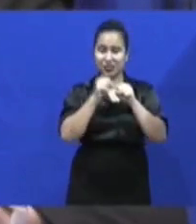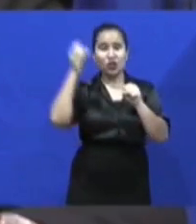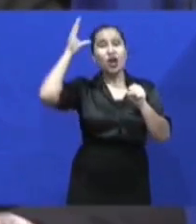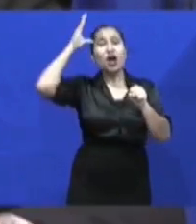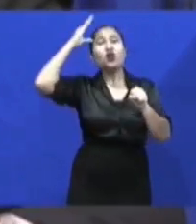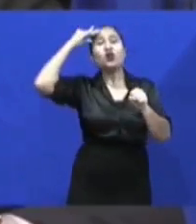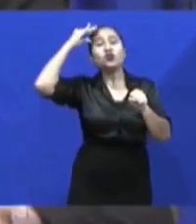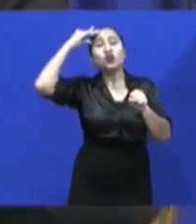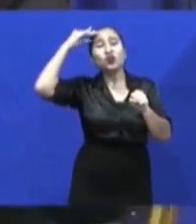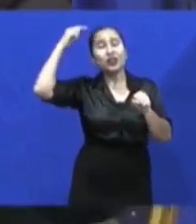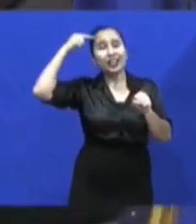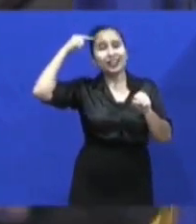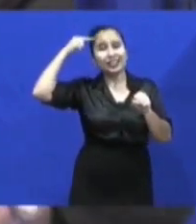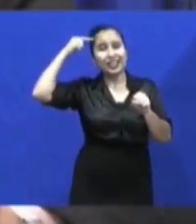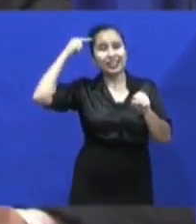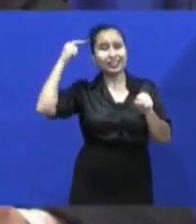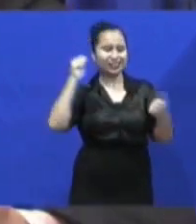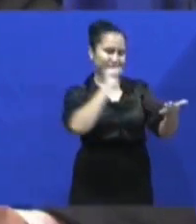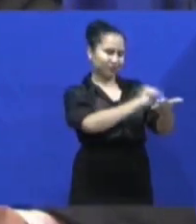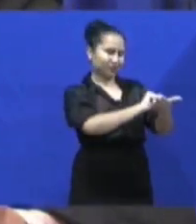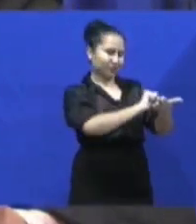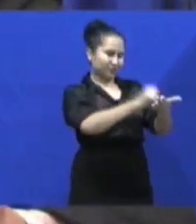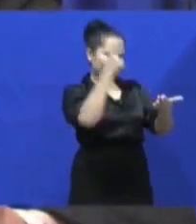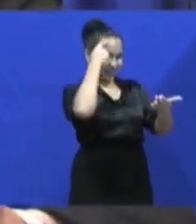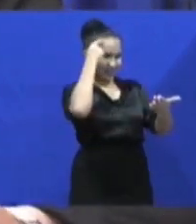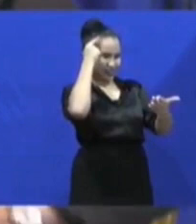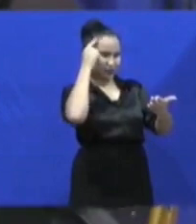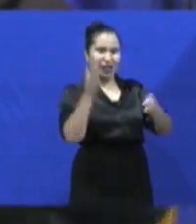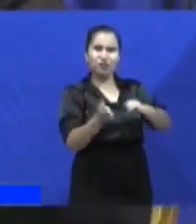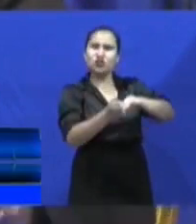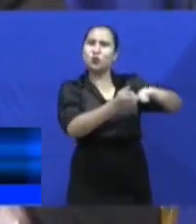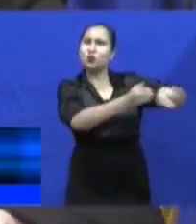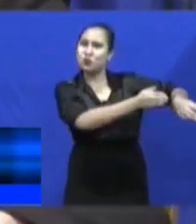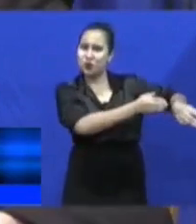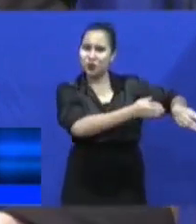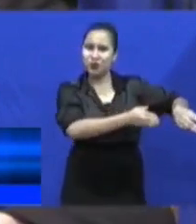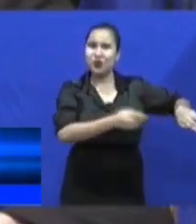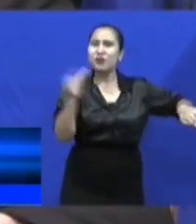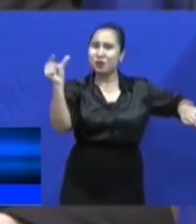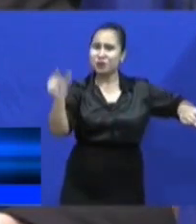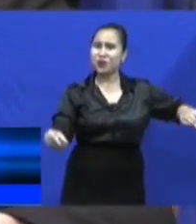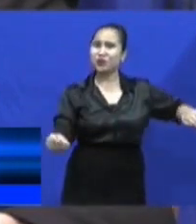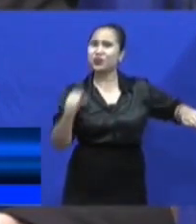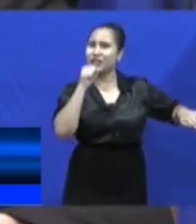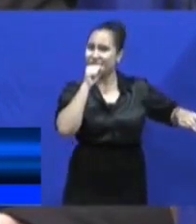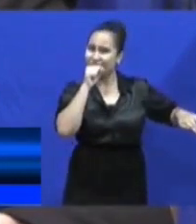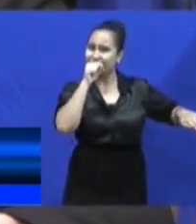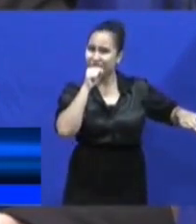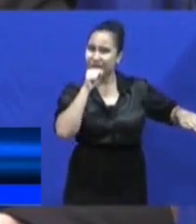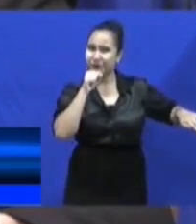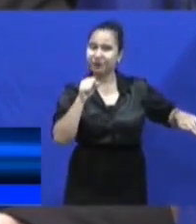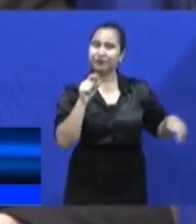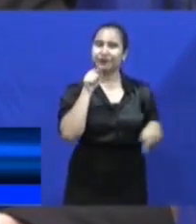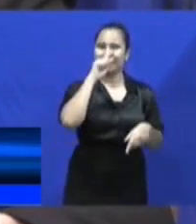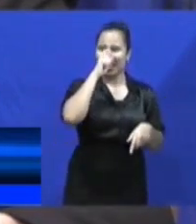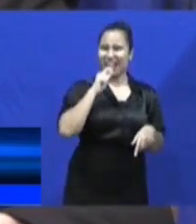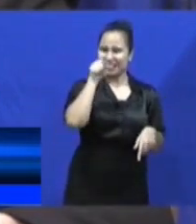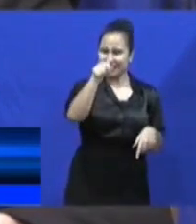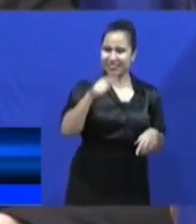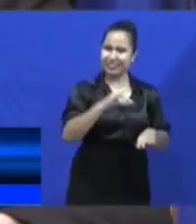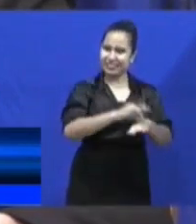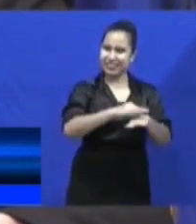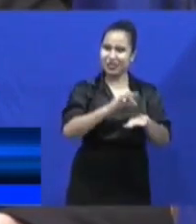kennen en acht nemen. Blijf uit de buurt van mensen die griep hebben. Als je ziek bent, bel 178 of je